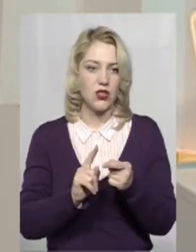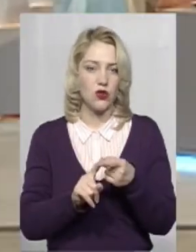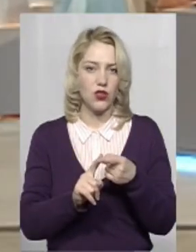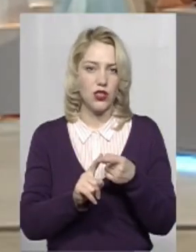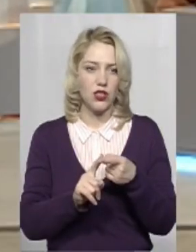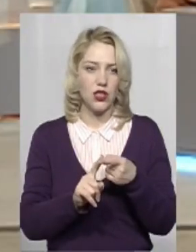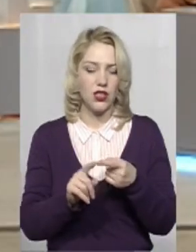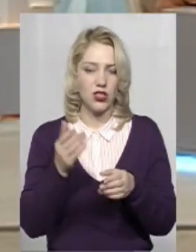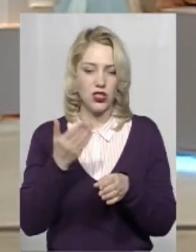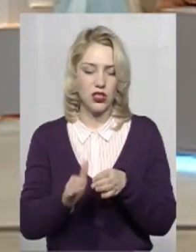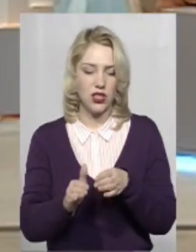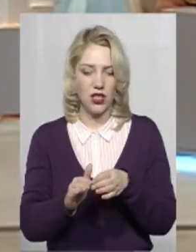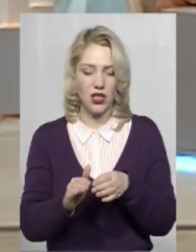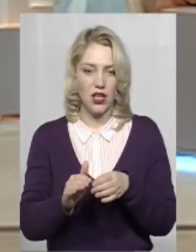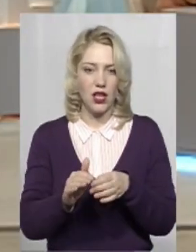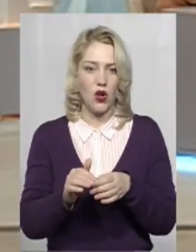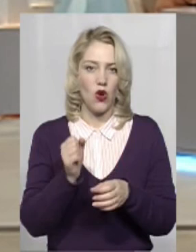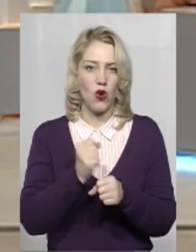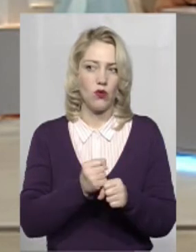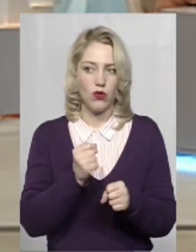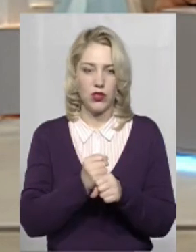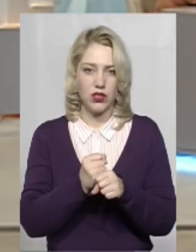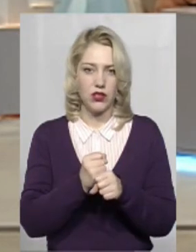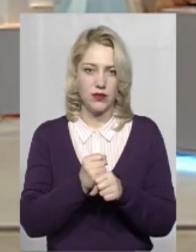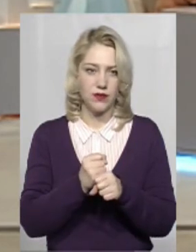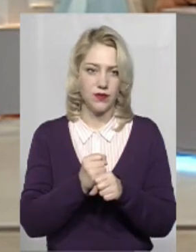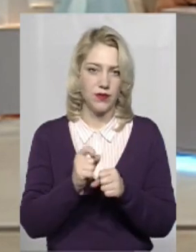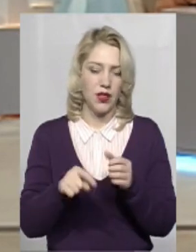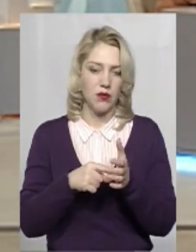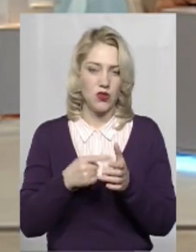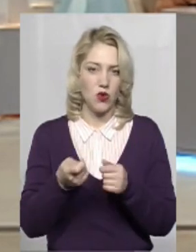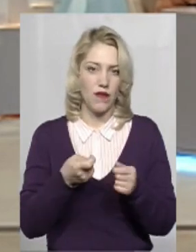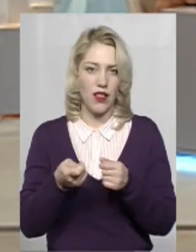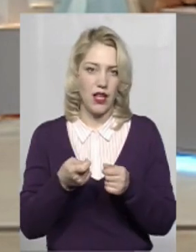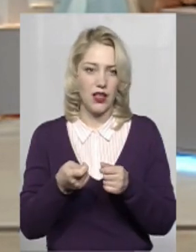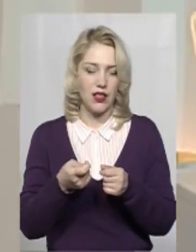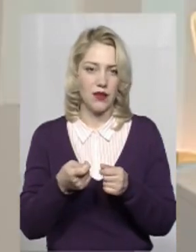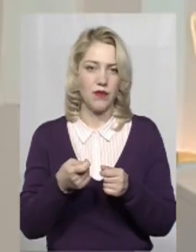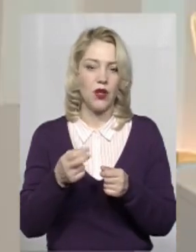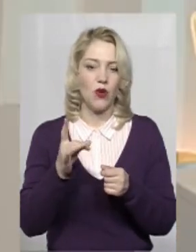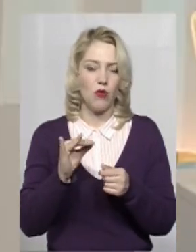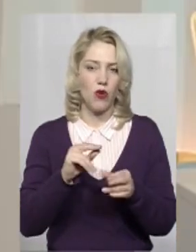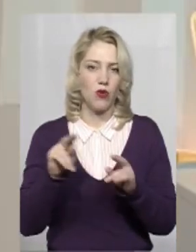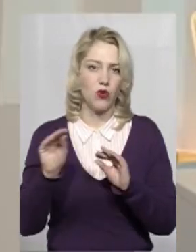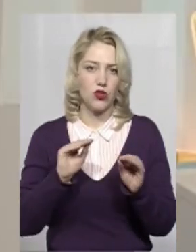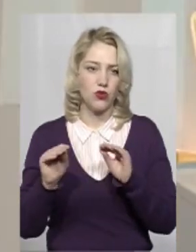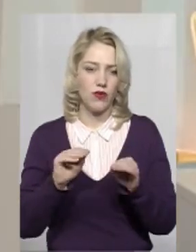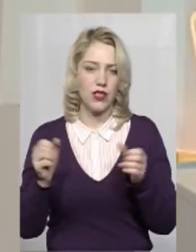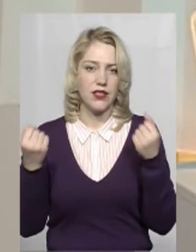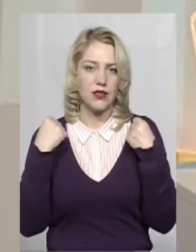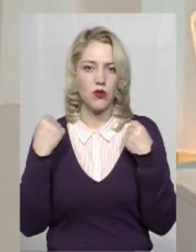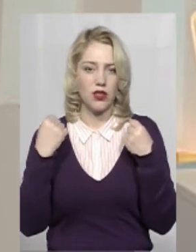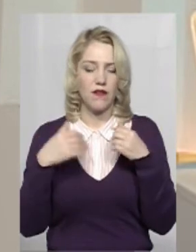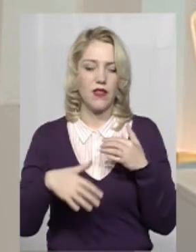частини роботи міської влади по влаштуванню спортивних